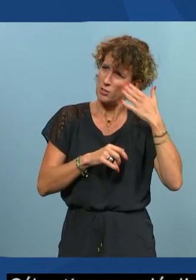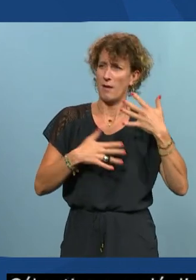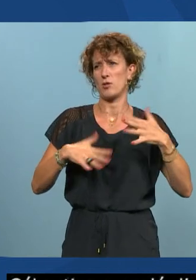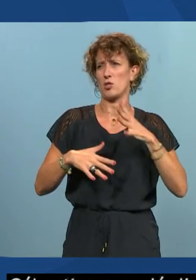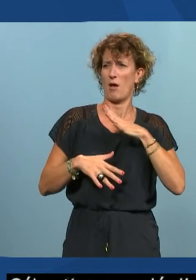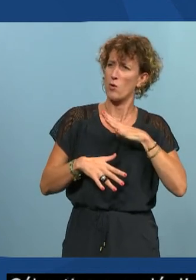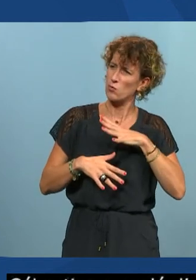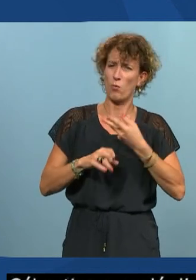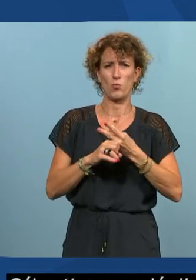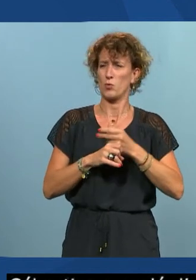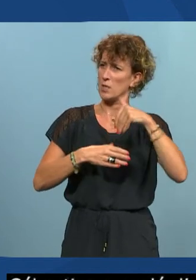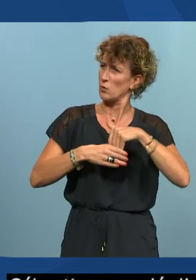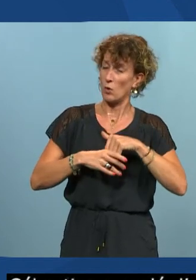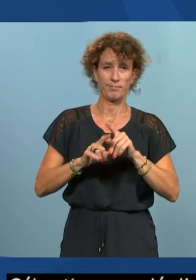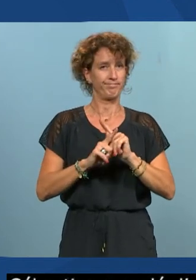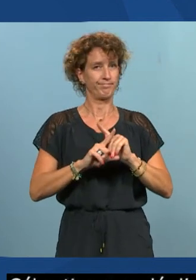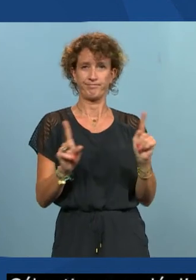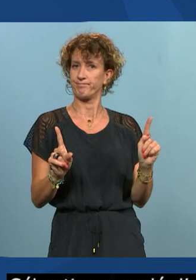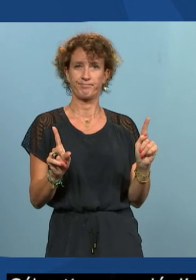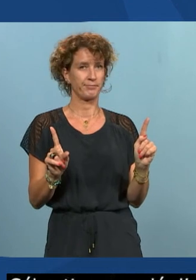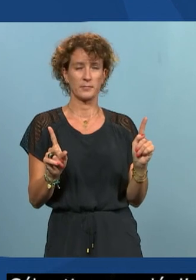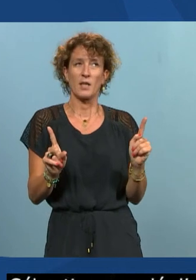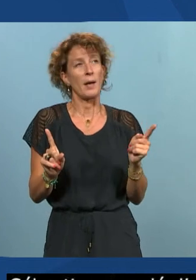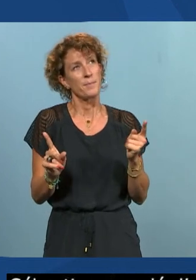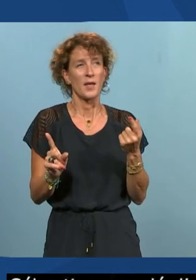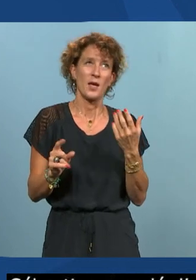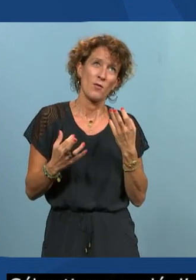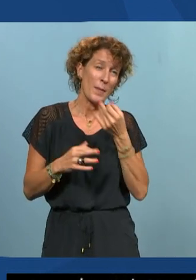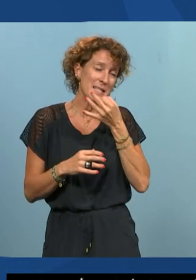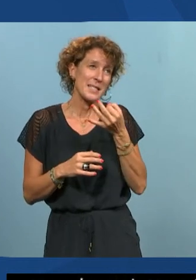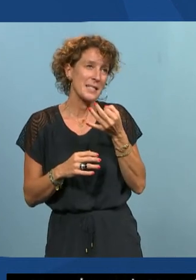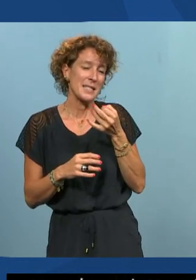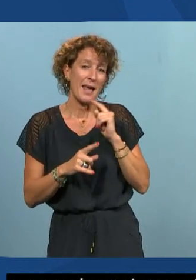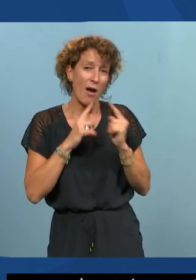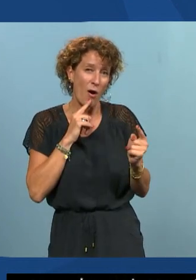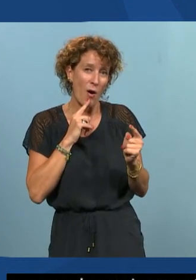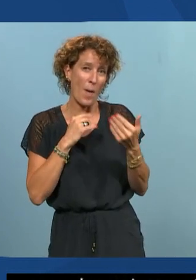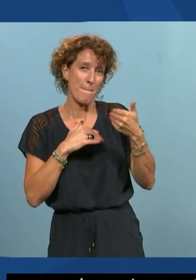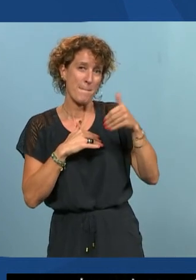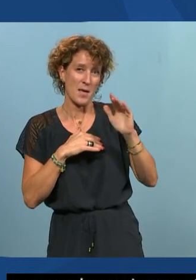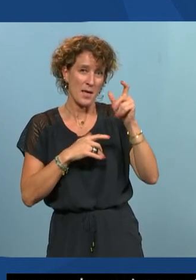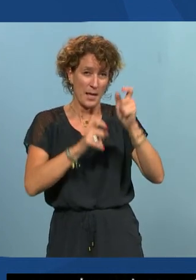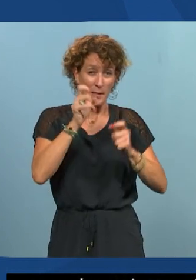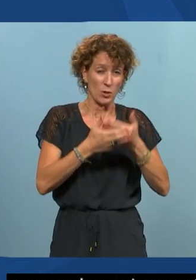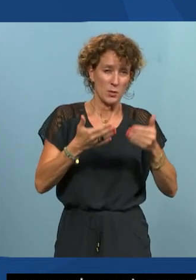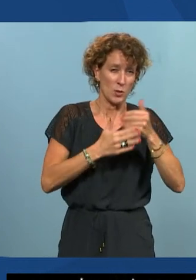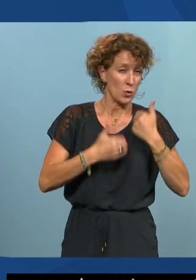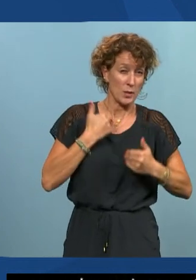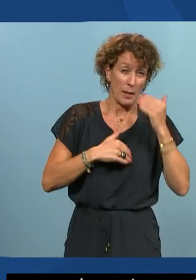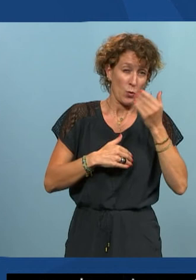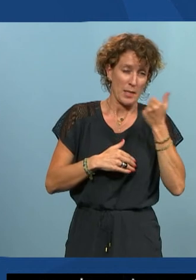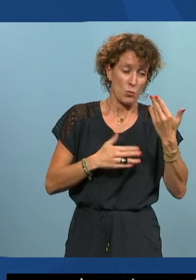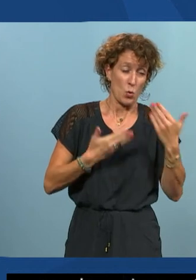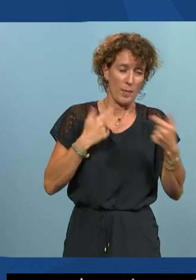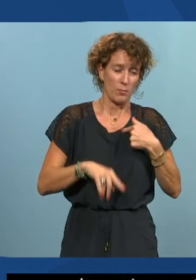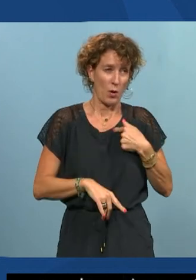ils ont déjà leurs outils non je ne pas dire de bêtises et je parle sous le contrôle des personnes handicapées qui connaissent mieux le handicap que moi on a